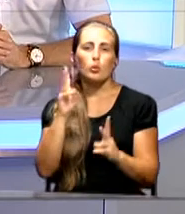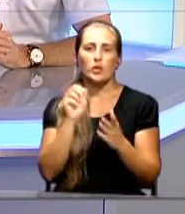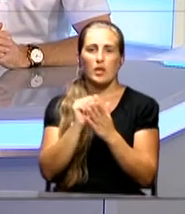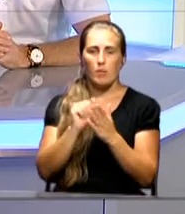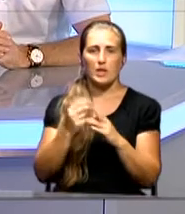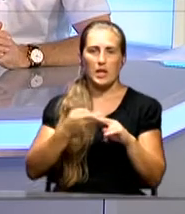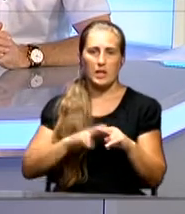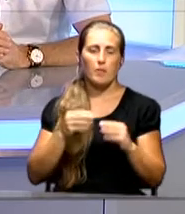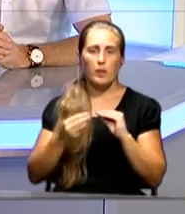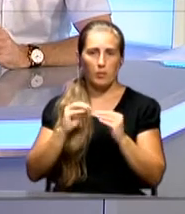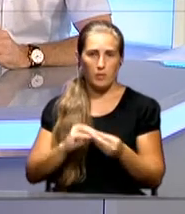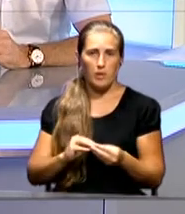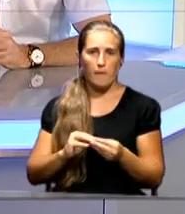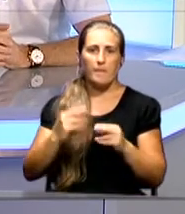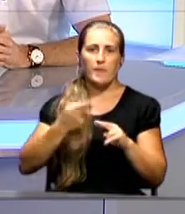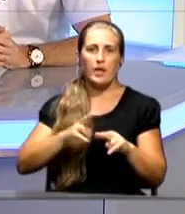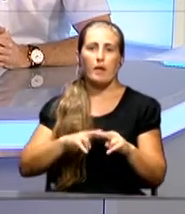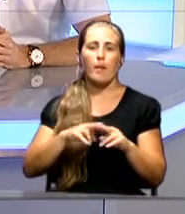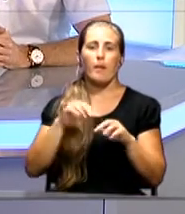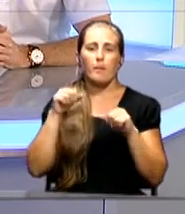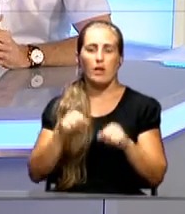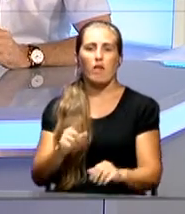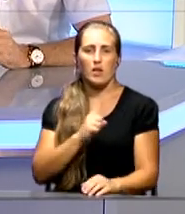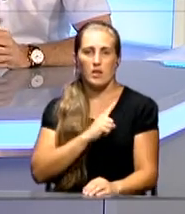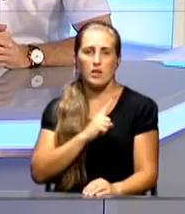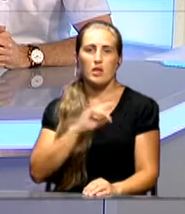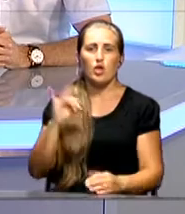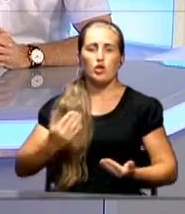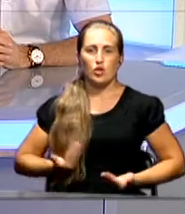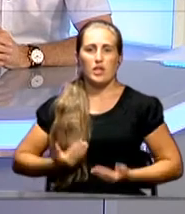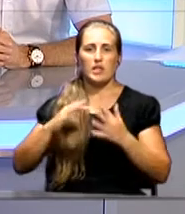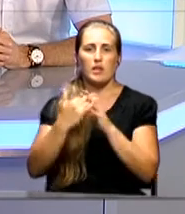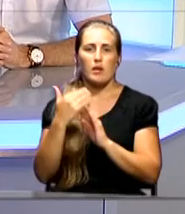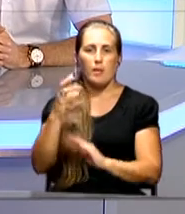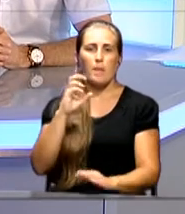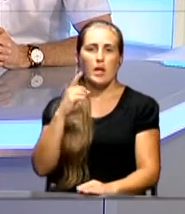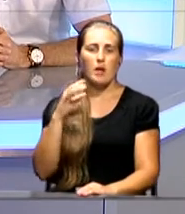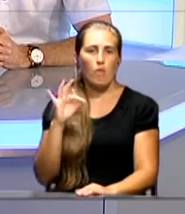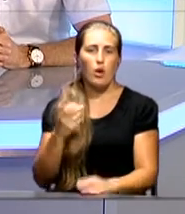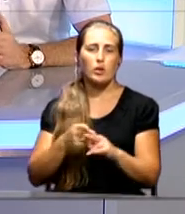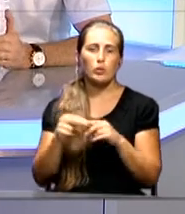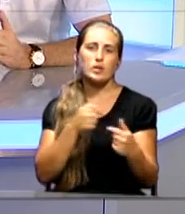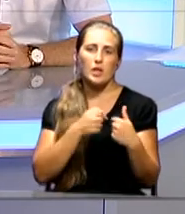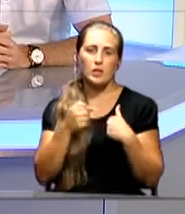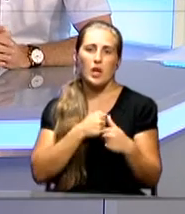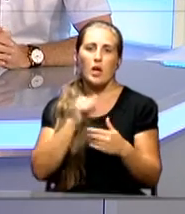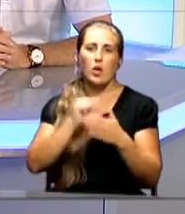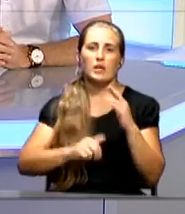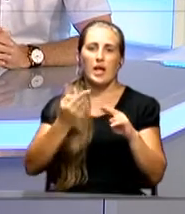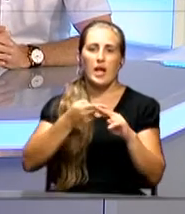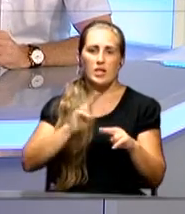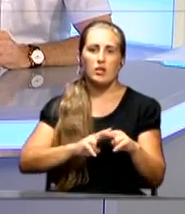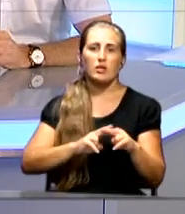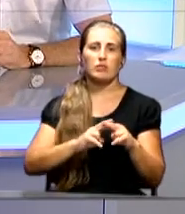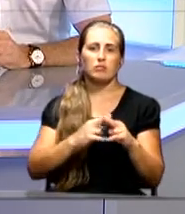непосредственно этой проблемой. Это и правоохранительные органы, и жители села Береговое, которые страдают из-за этих очистных